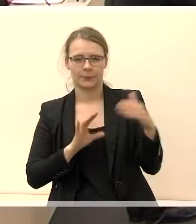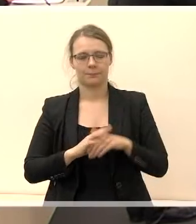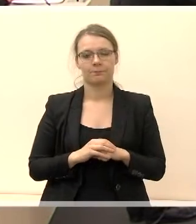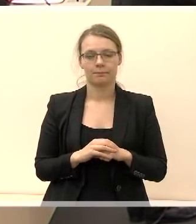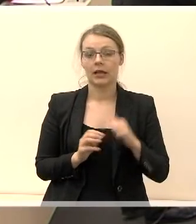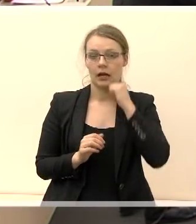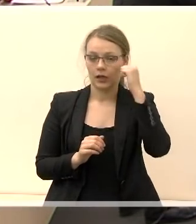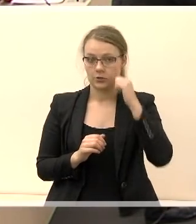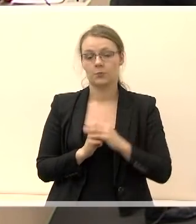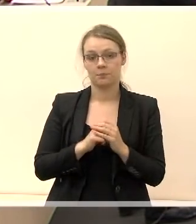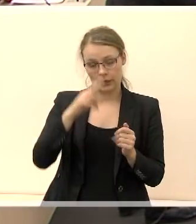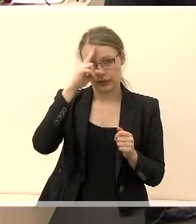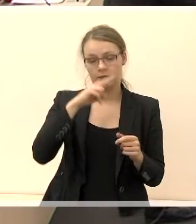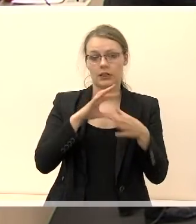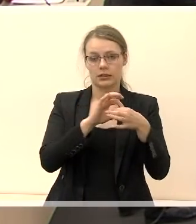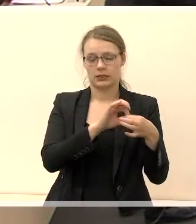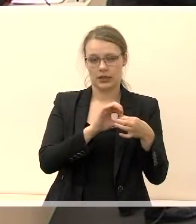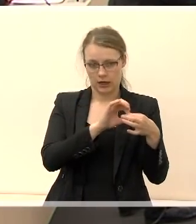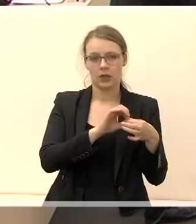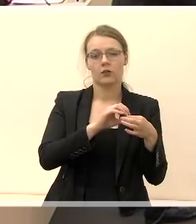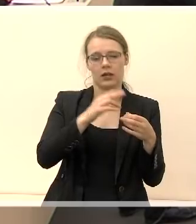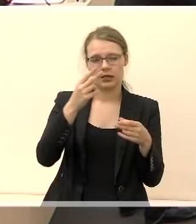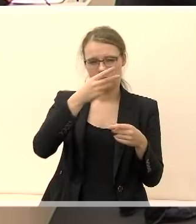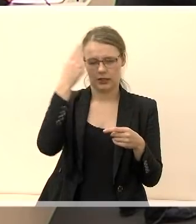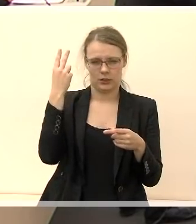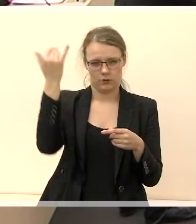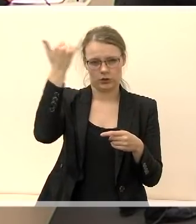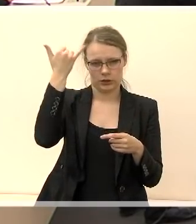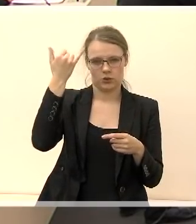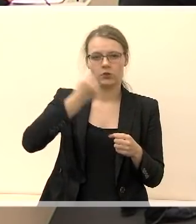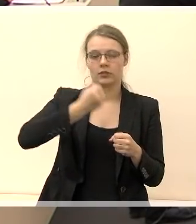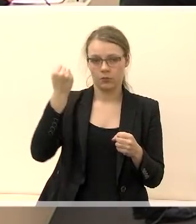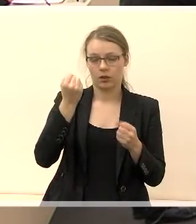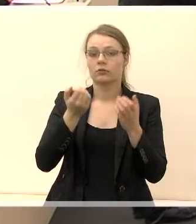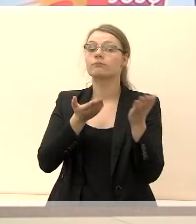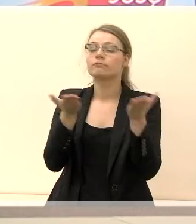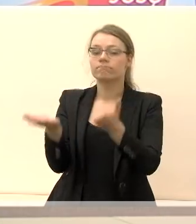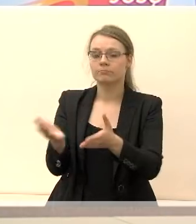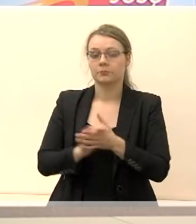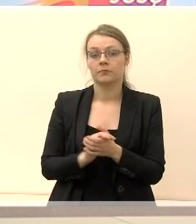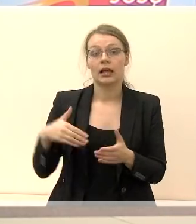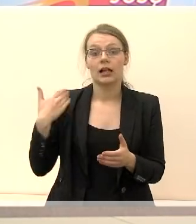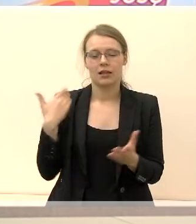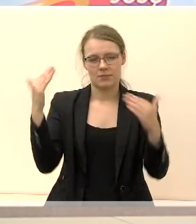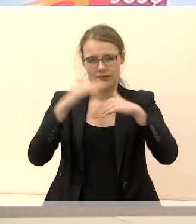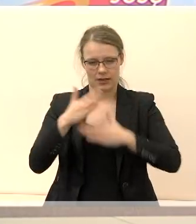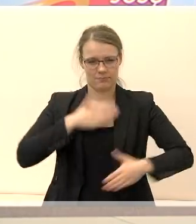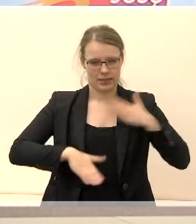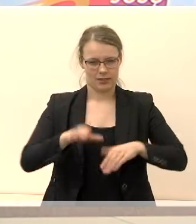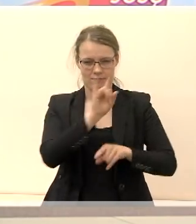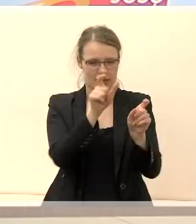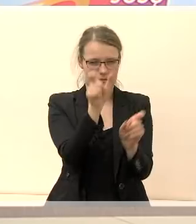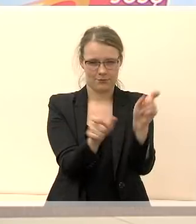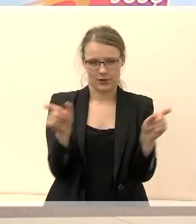Dėkui. Tėvinė Sąjunga Lietuvos krepščionys demokratai Marijampolės Skyrius ir Kostas Jankauskas, prašau. Labavakarą, mėly Marijampolėčiai,